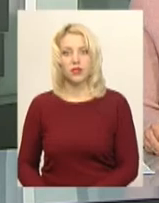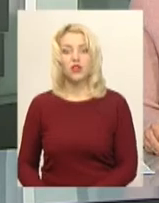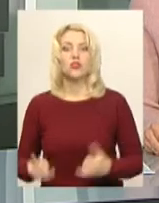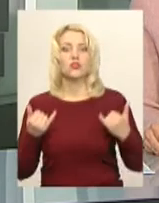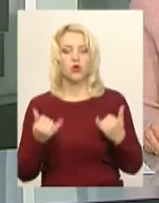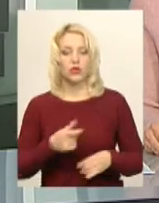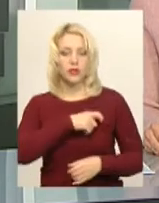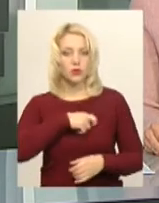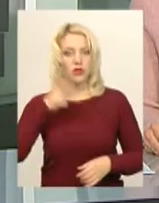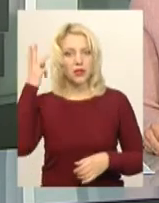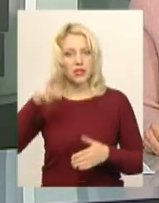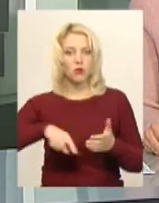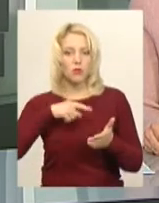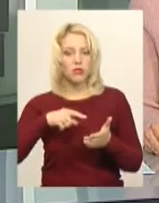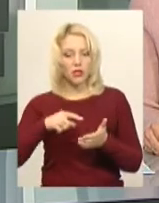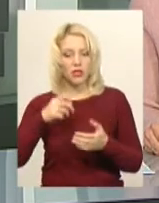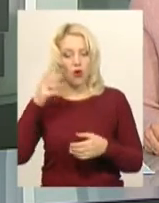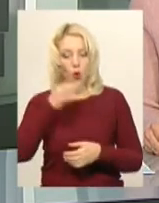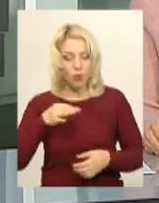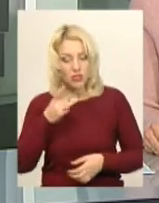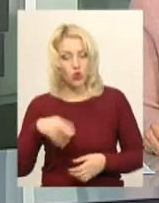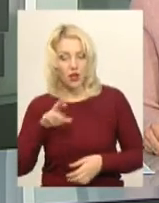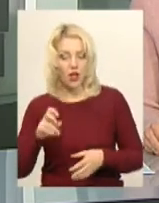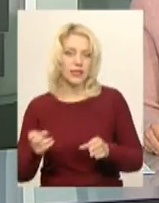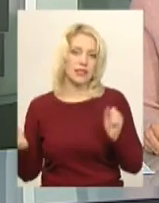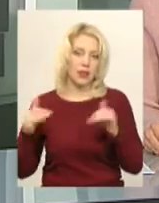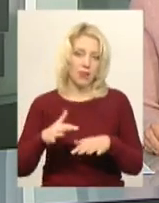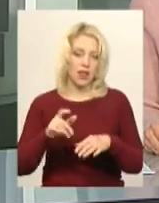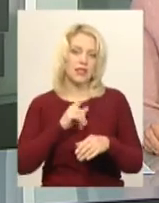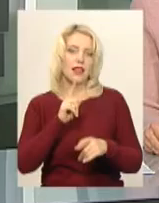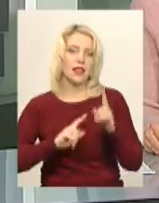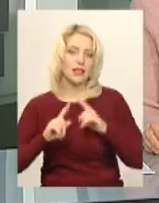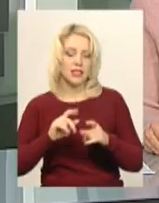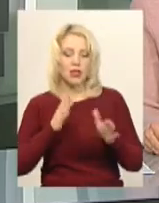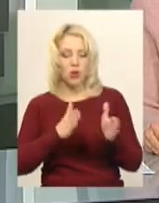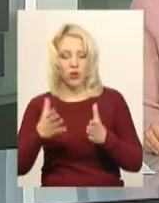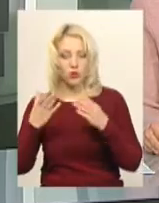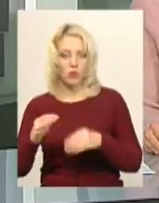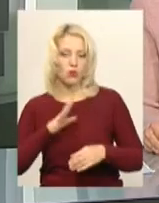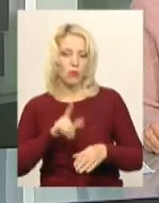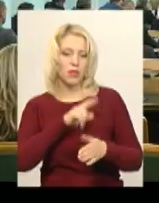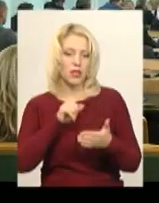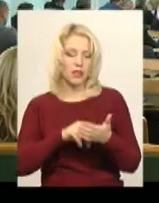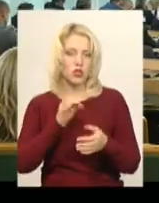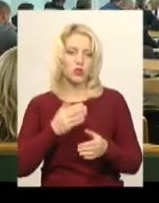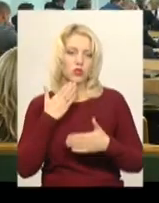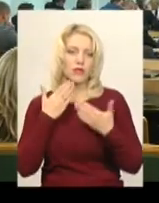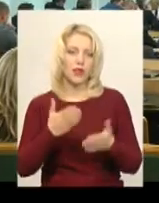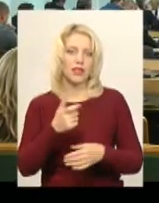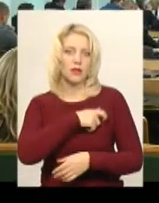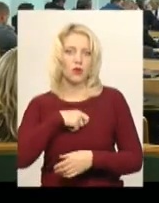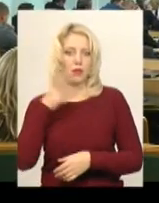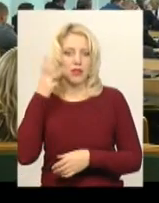Сьогодні депутати Хмельницької обласної ради зібрались на позачергову сесію. На порядку денному було питання щодо звернення депутатів